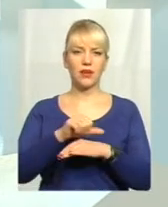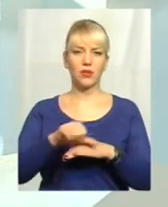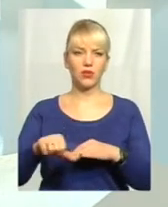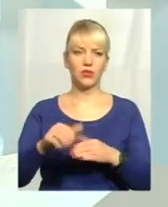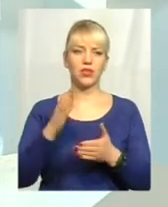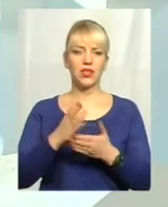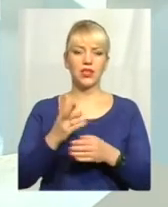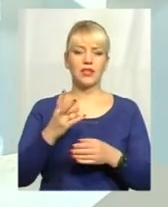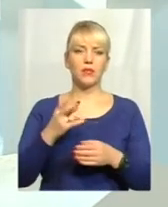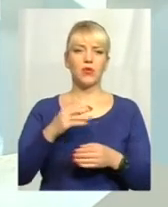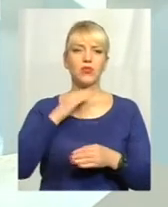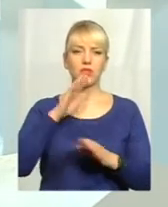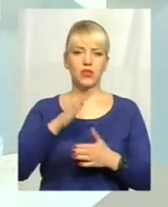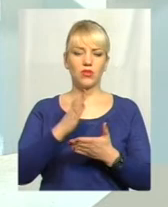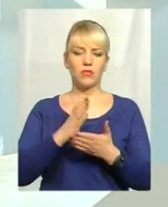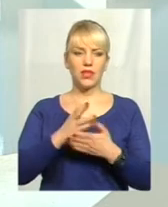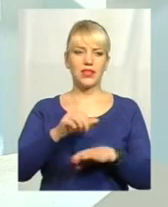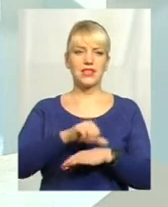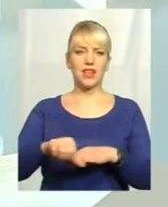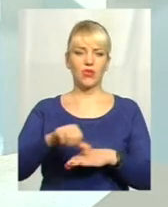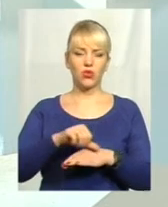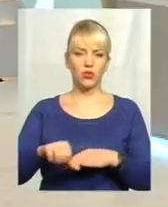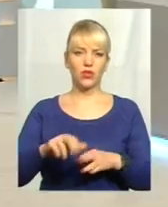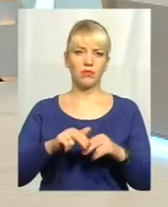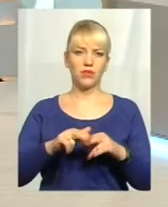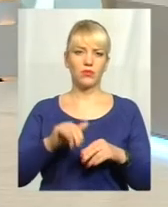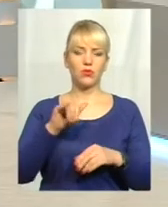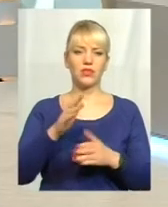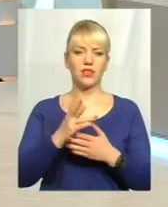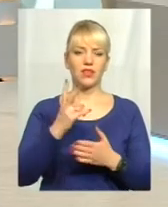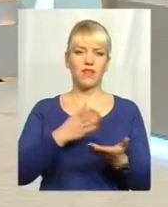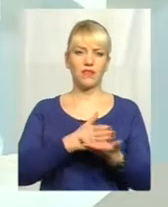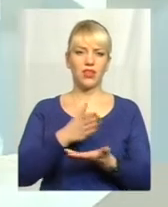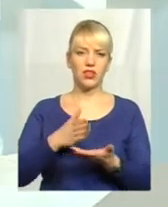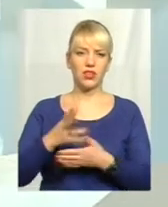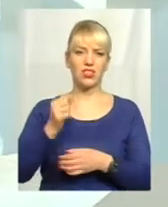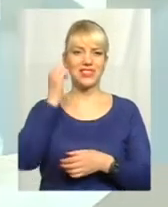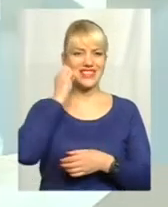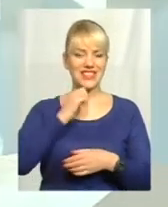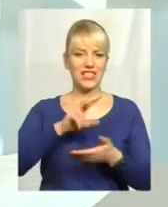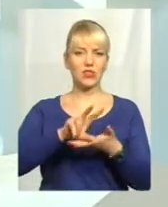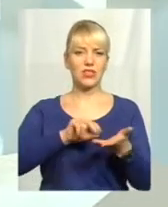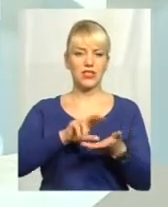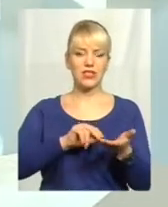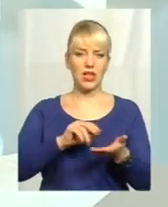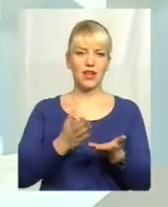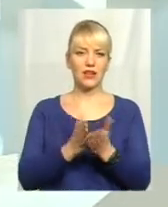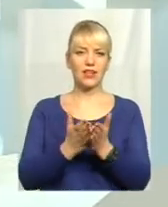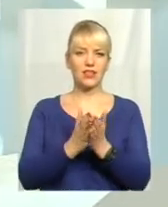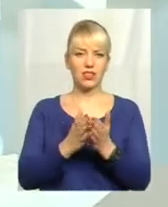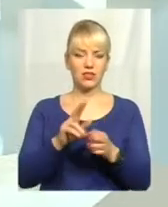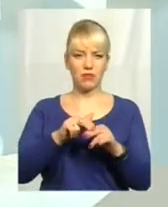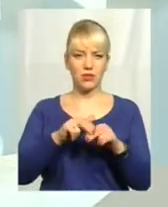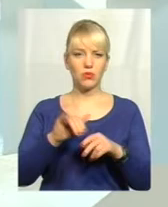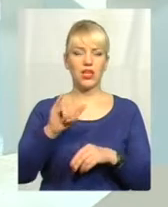мати закордонні паспорти. Як ми бачимо, у вас є два варіанти. Тобто, це паспорт ще старого зразка, небіометричний. І у вас